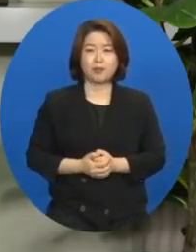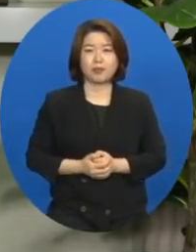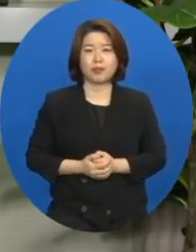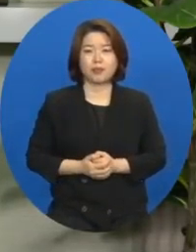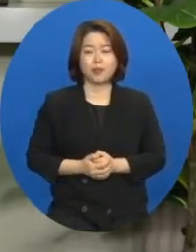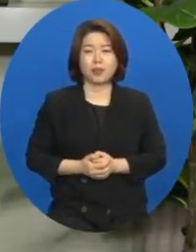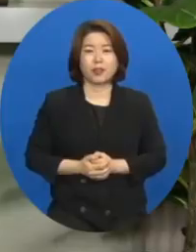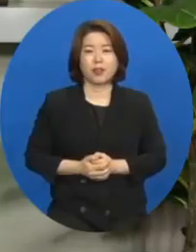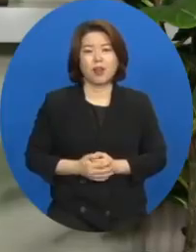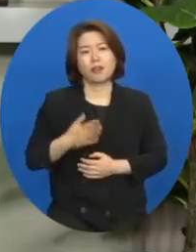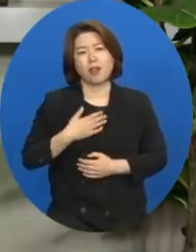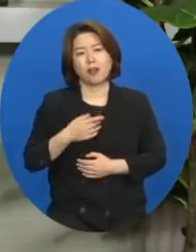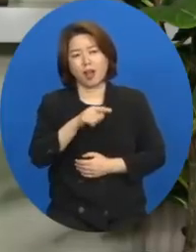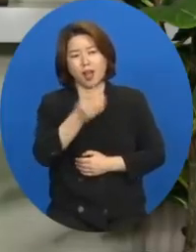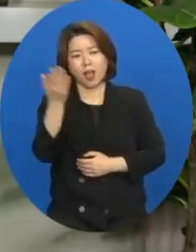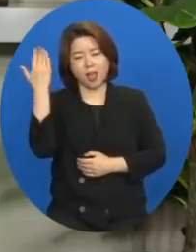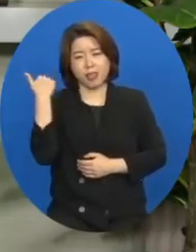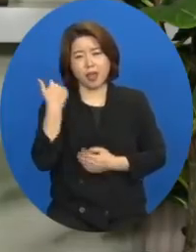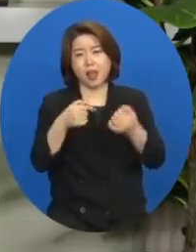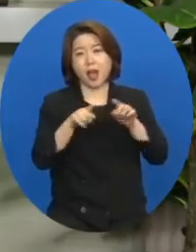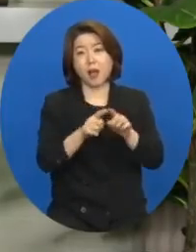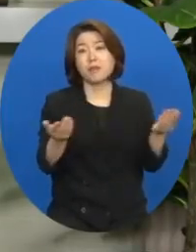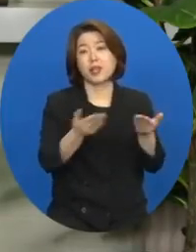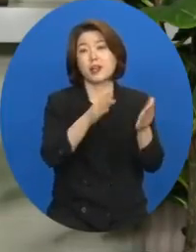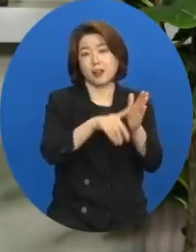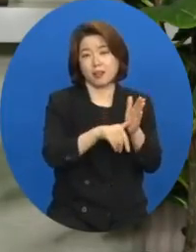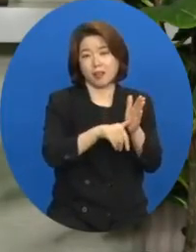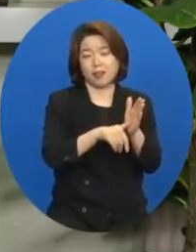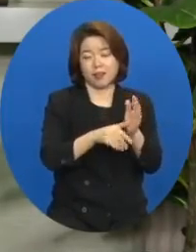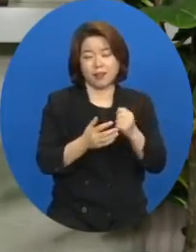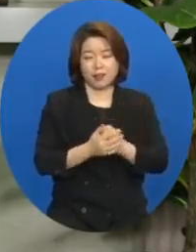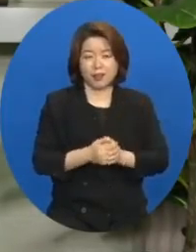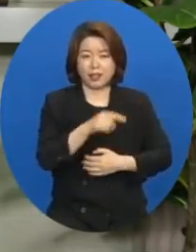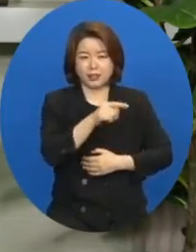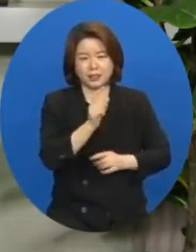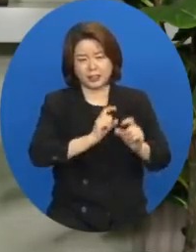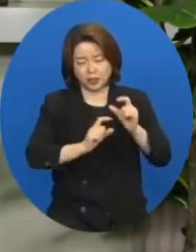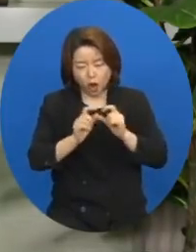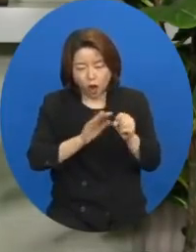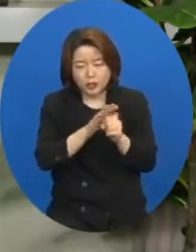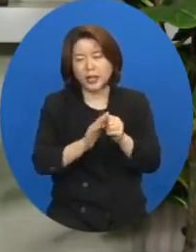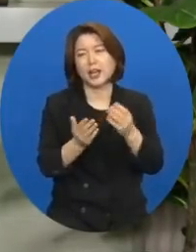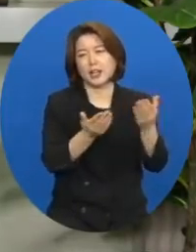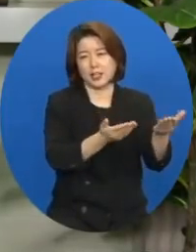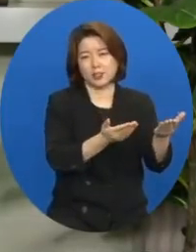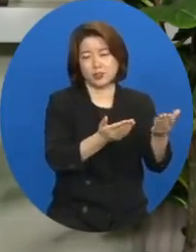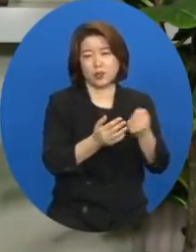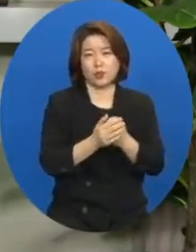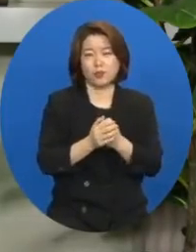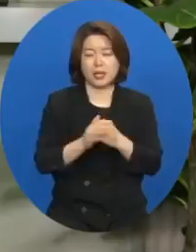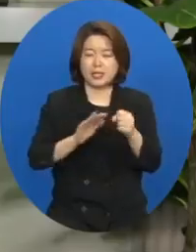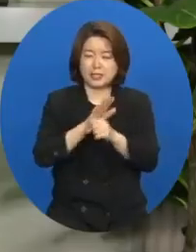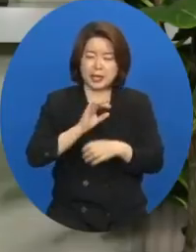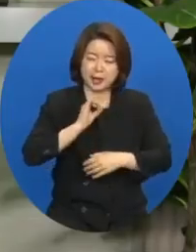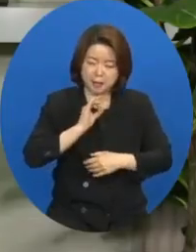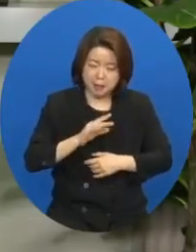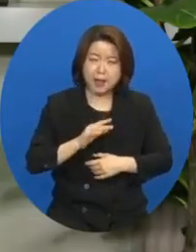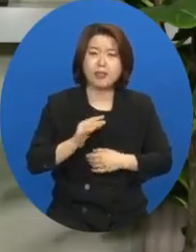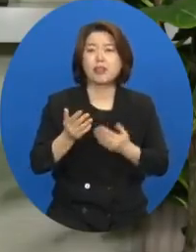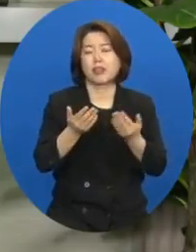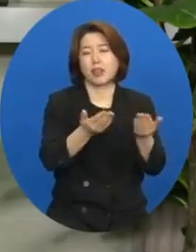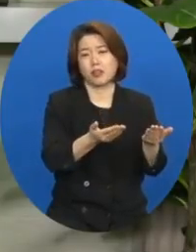내가 그 사람과 함께 있을 때 그를 더 사랑한 것 사랑만 한 것